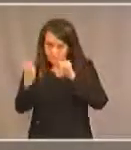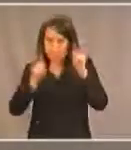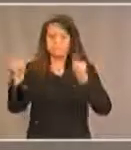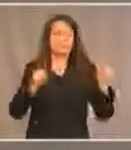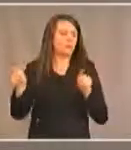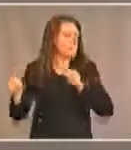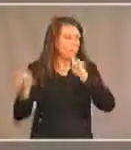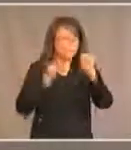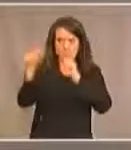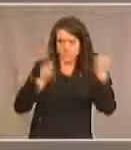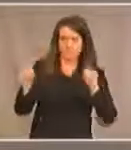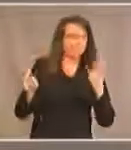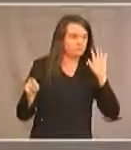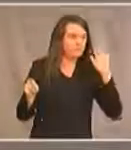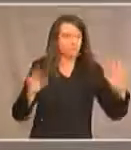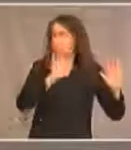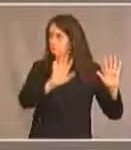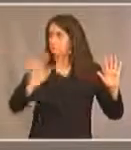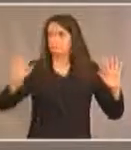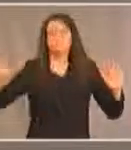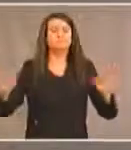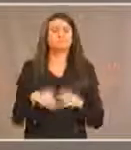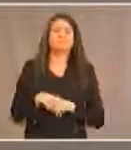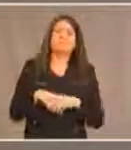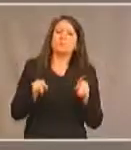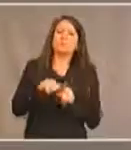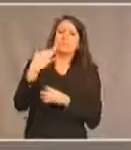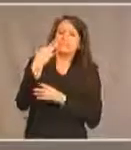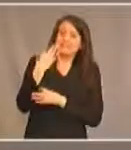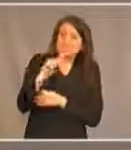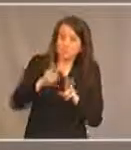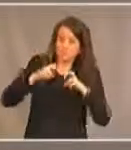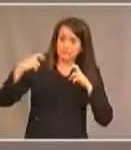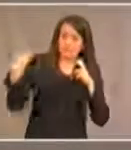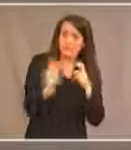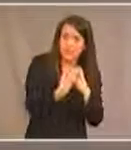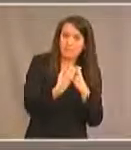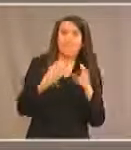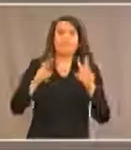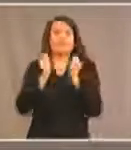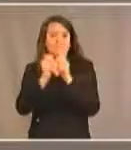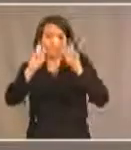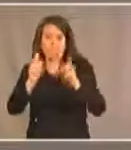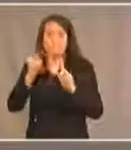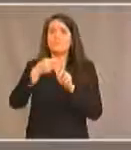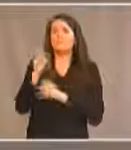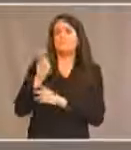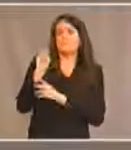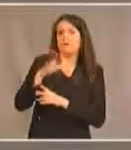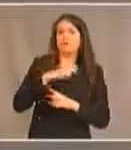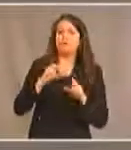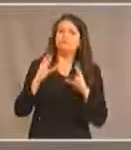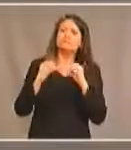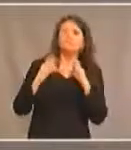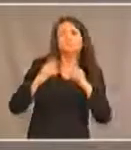d'un océan à l'autre et 19 tables rondes thématiques. Le 1er novembre, nous avons tenu un forum